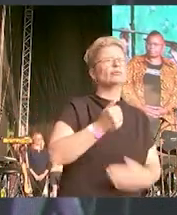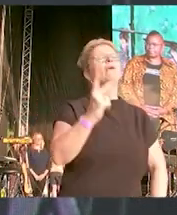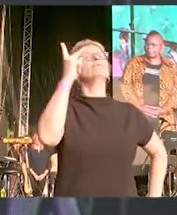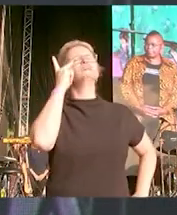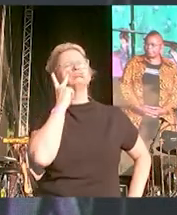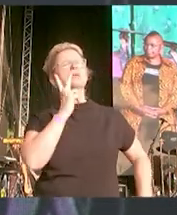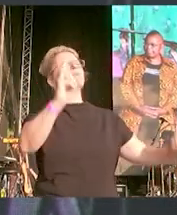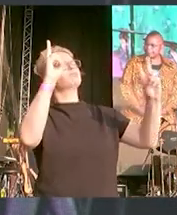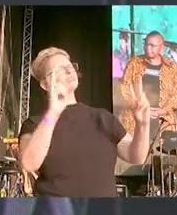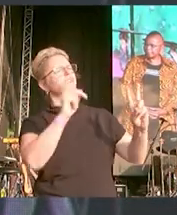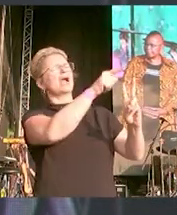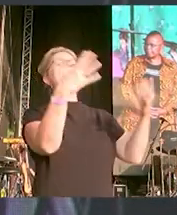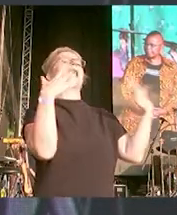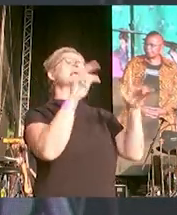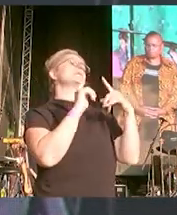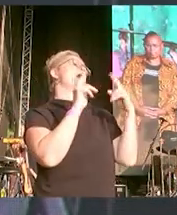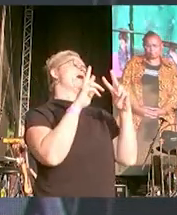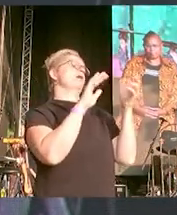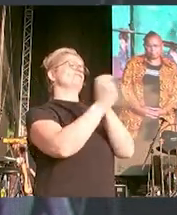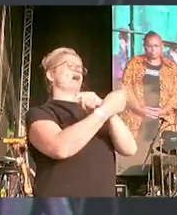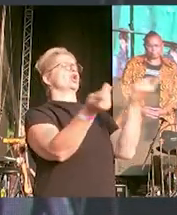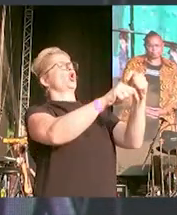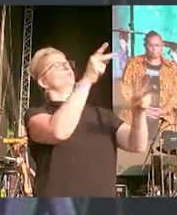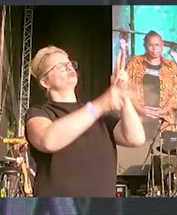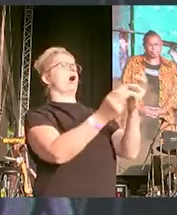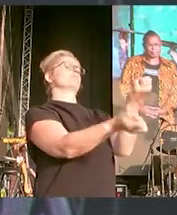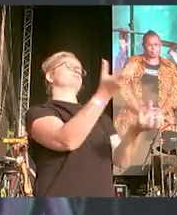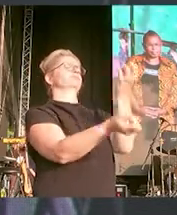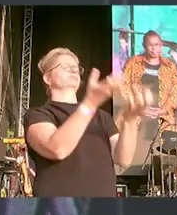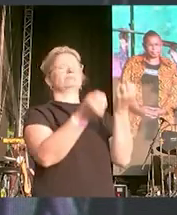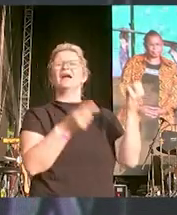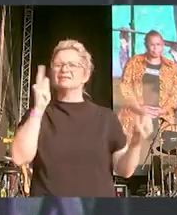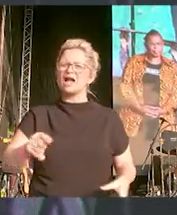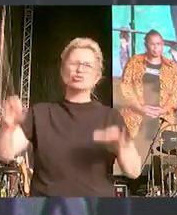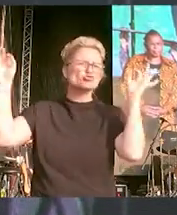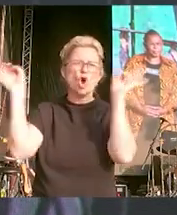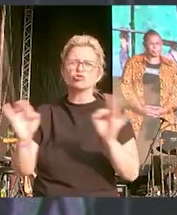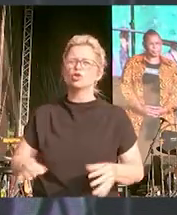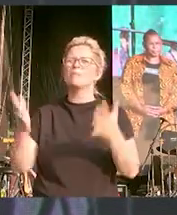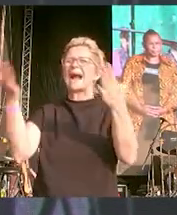zuschauen, welche Schäden der Klimawandel anrichtet, desto gravierender wird die Klimaungerechtigkeit.